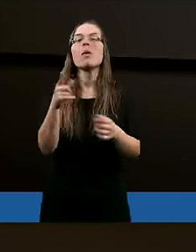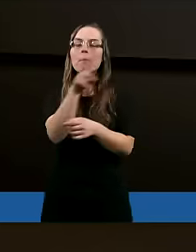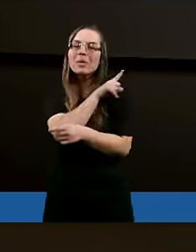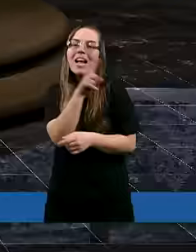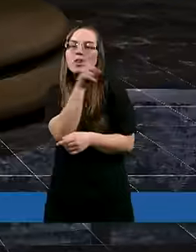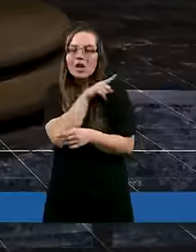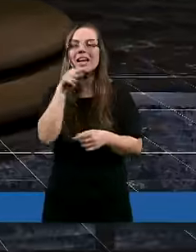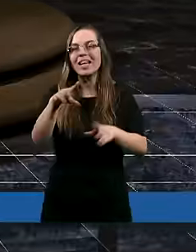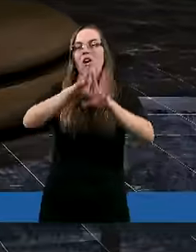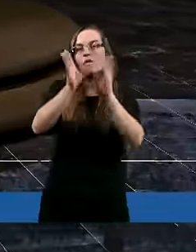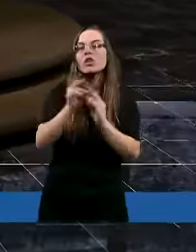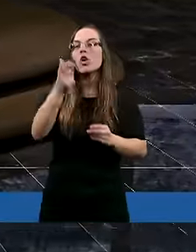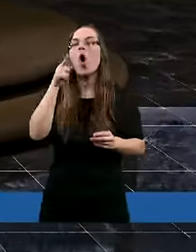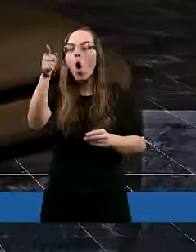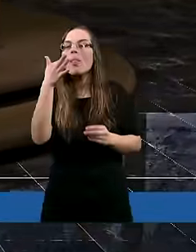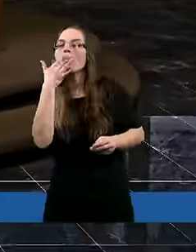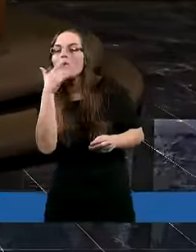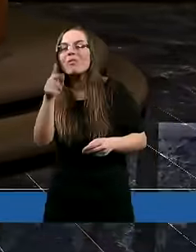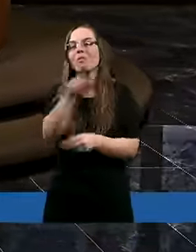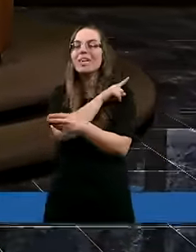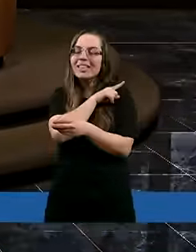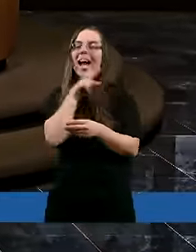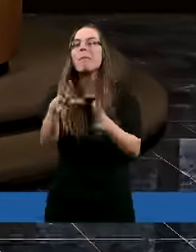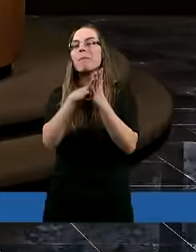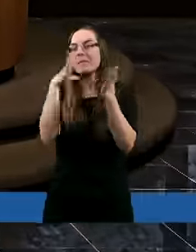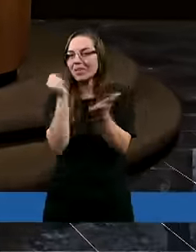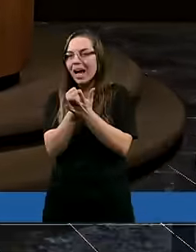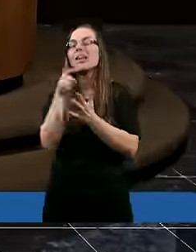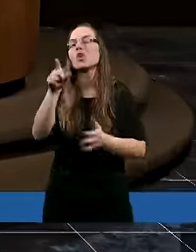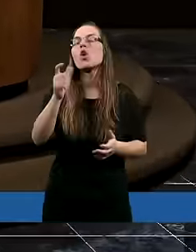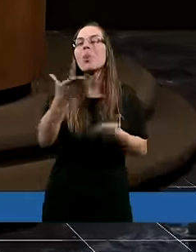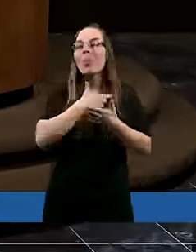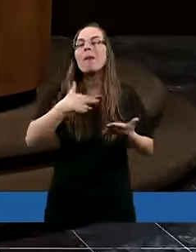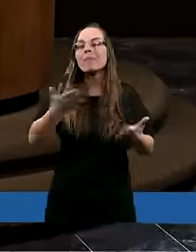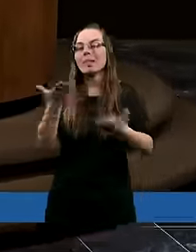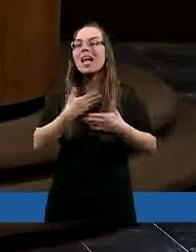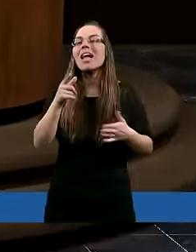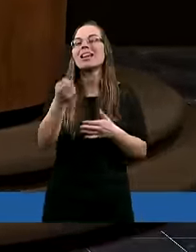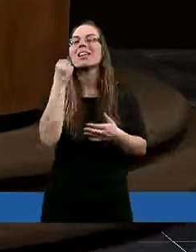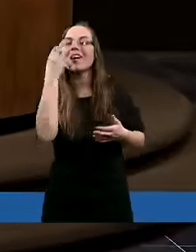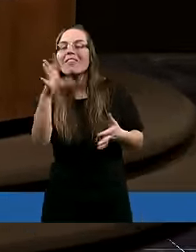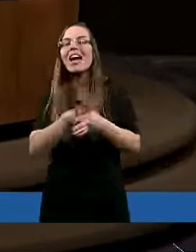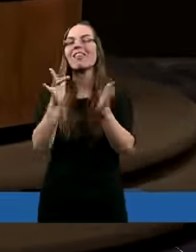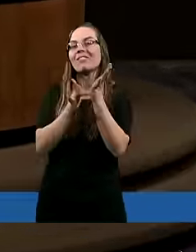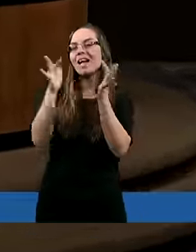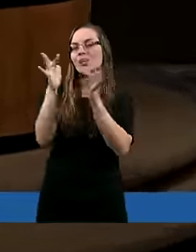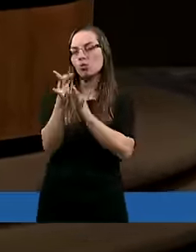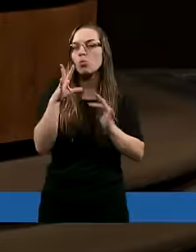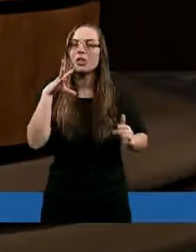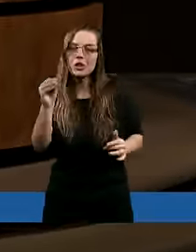przestrzegając tego, co On mówił, przestrzegając przykazań. I to nam daje to trwanie w Jezusie.